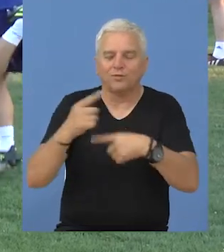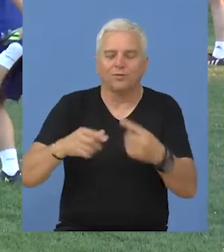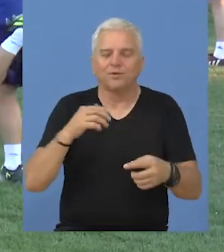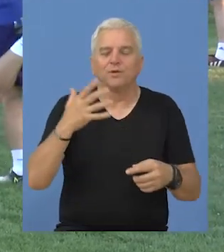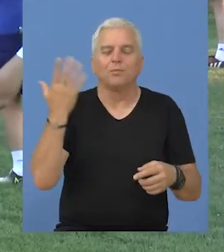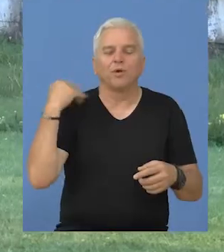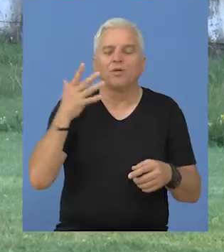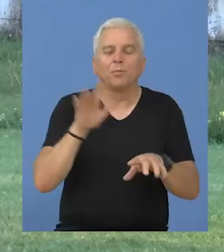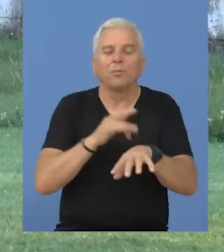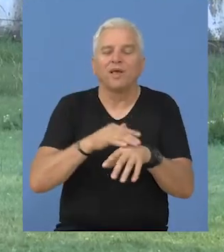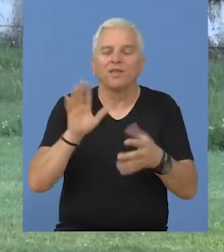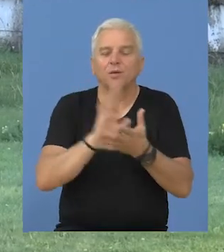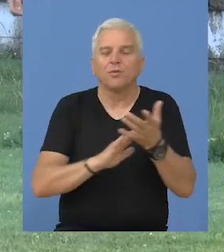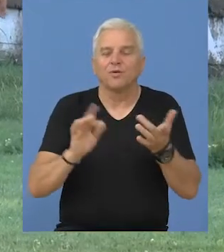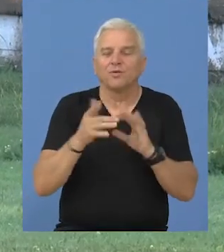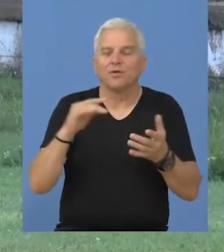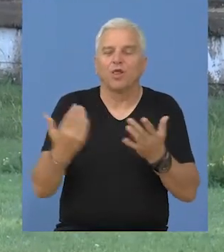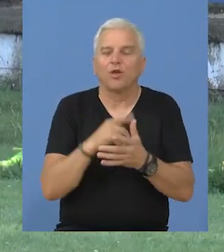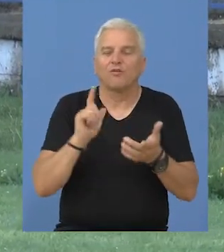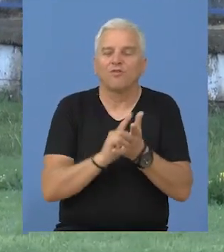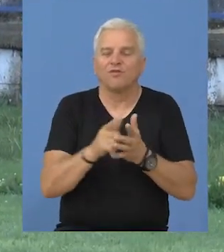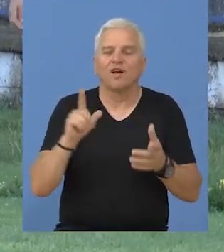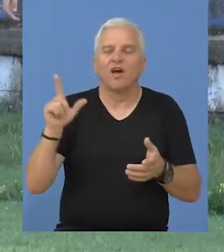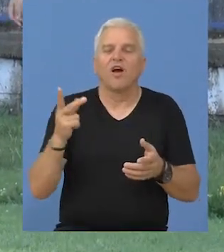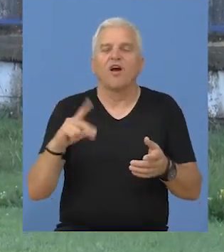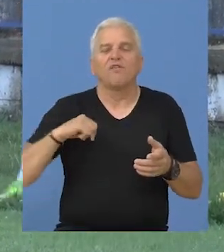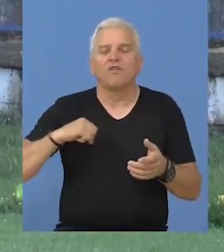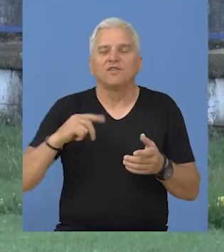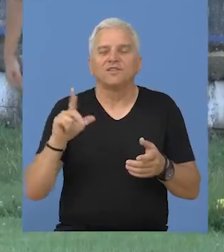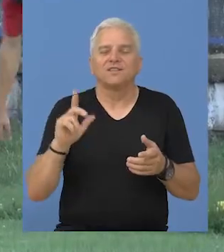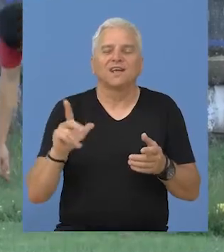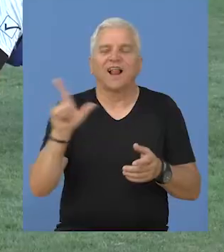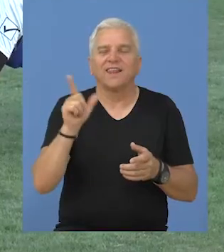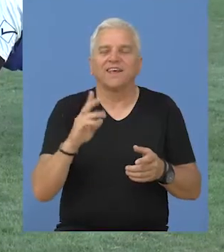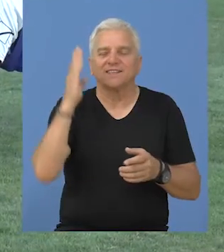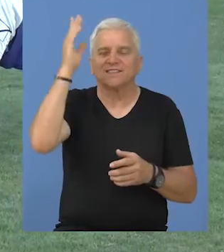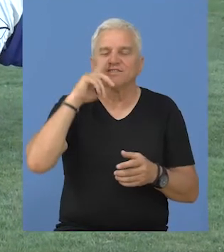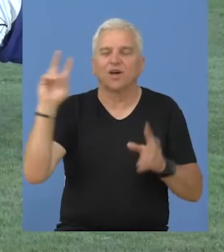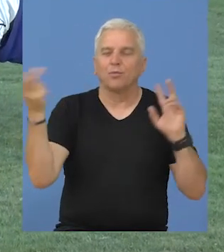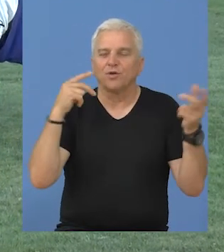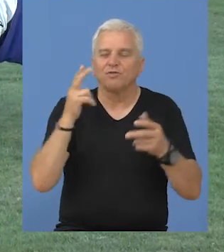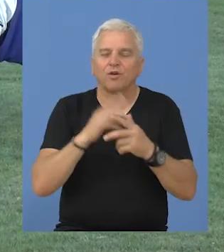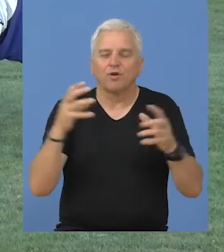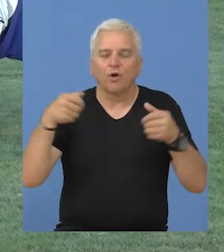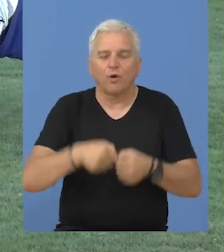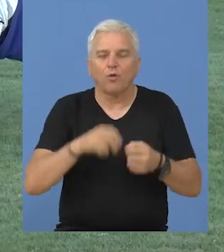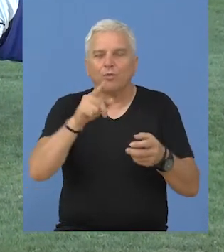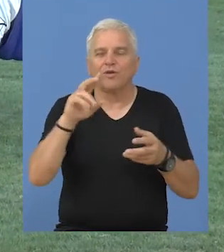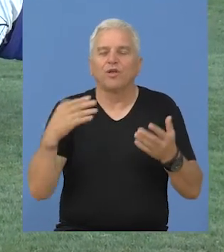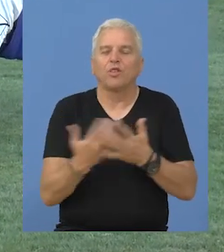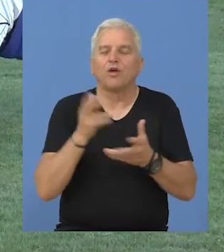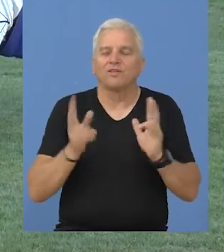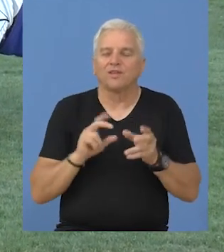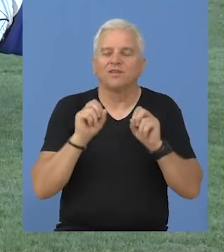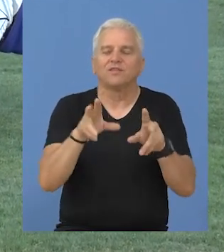lopta. Minulog petka otpočele su pripreme za novu sezonu u Vojvođanskoj Ligi Sever, a prozivci su pored rukovodstva kluba